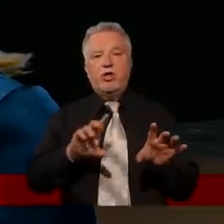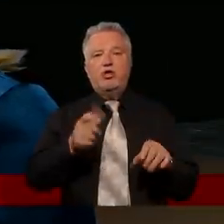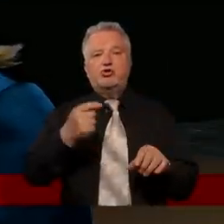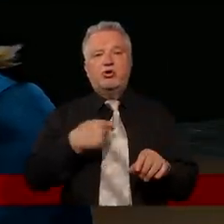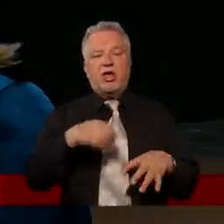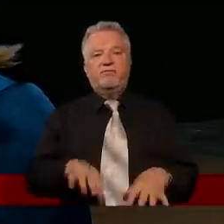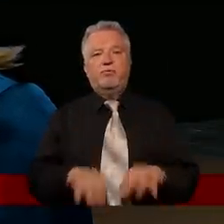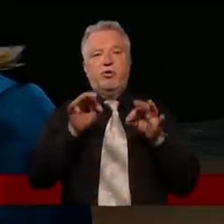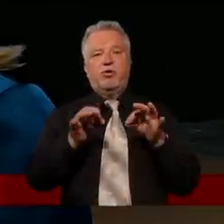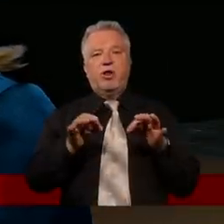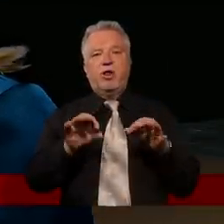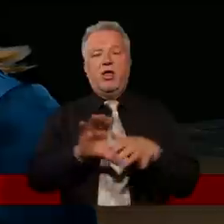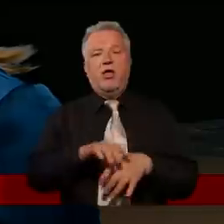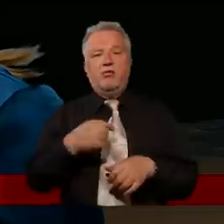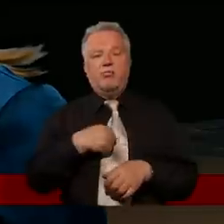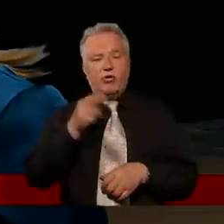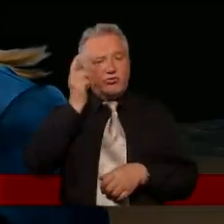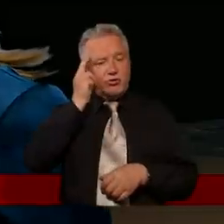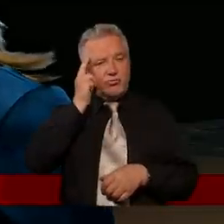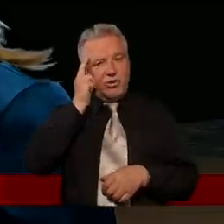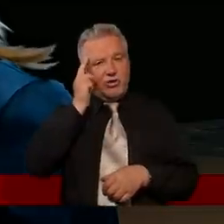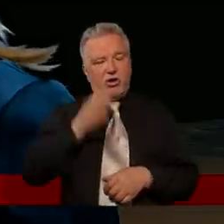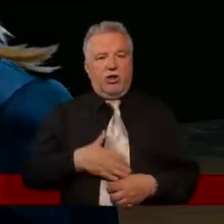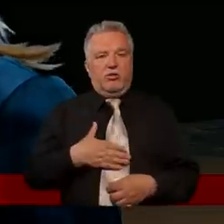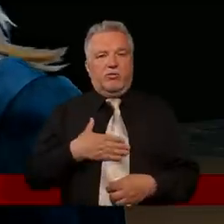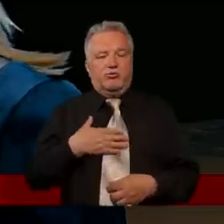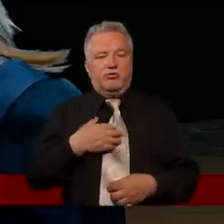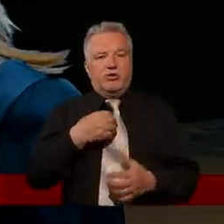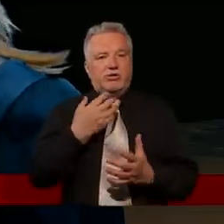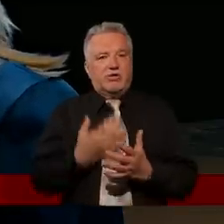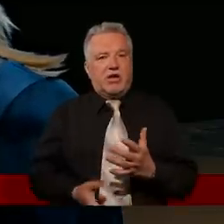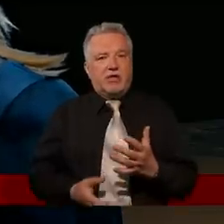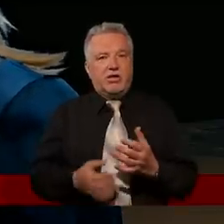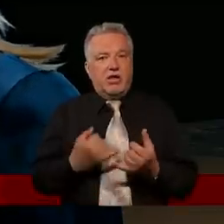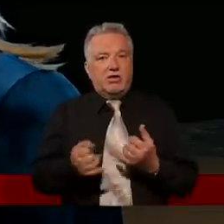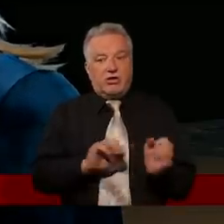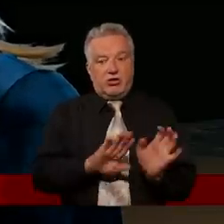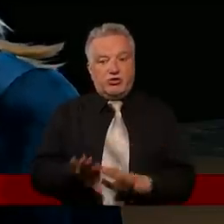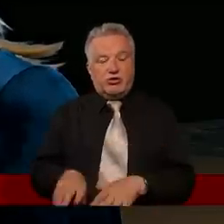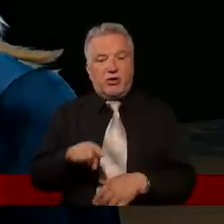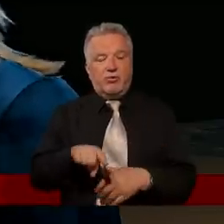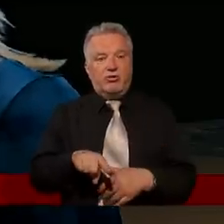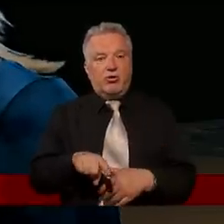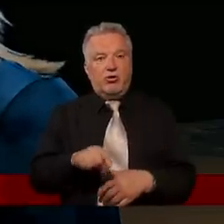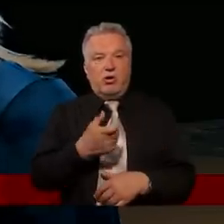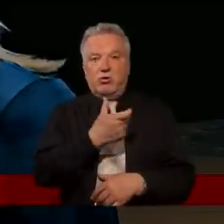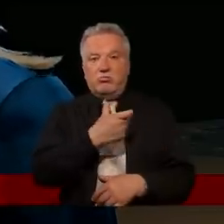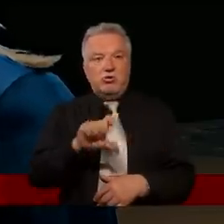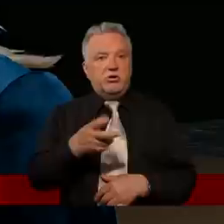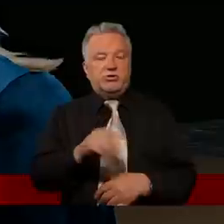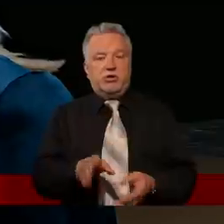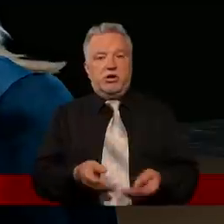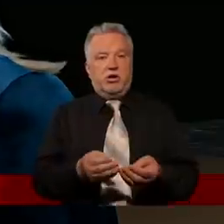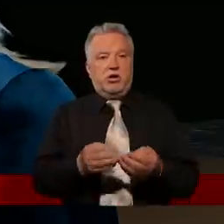I w moim zrozumieniu takie poczucie straty, jak zostawię to, to nic mi nie zostanie. Już stracę przyjaciół,